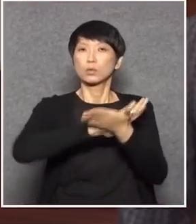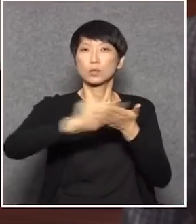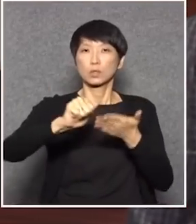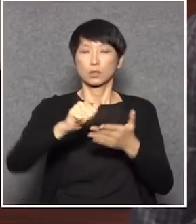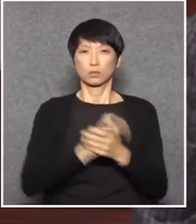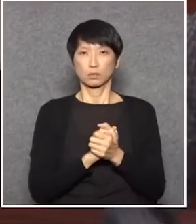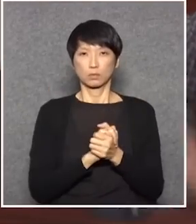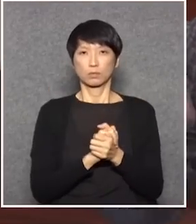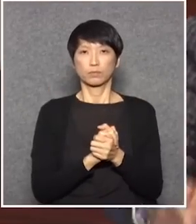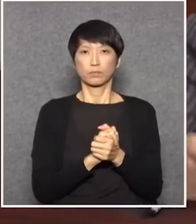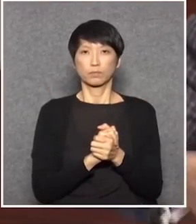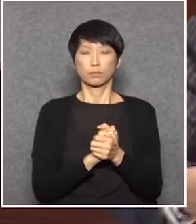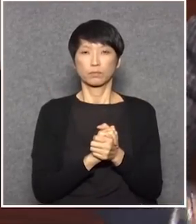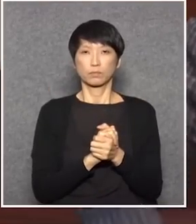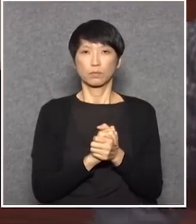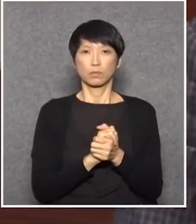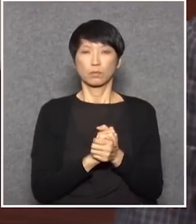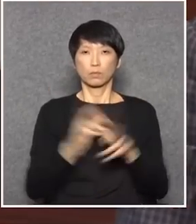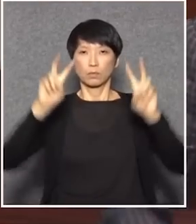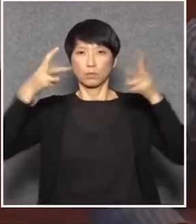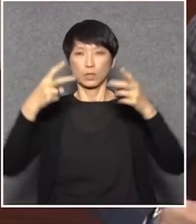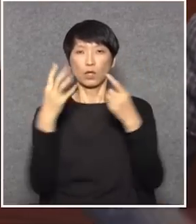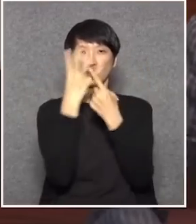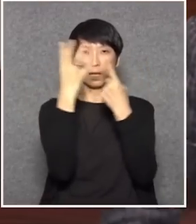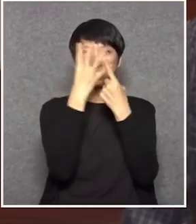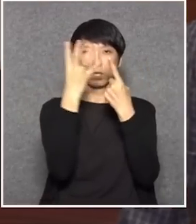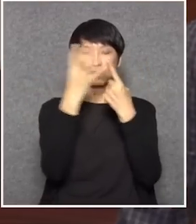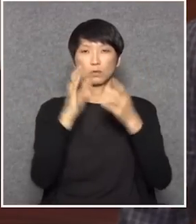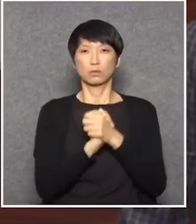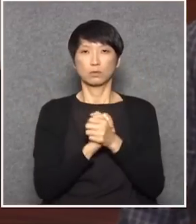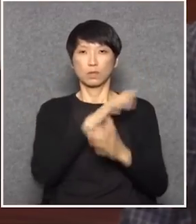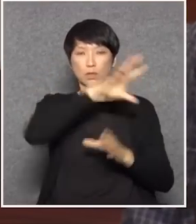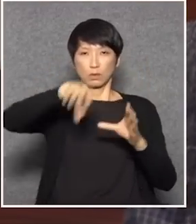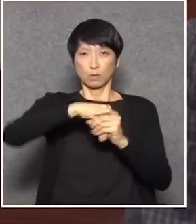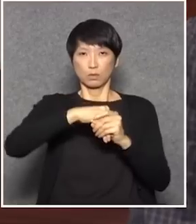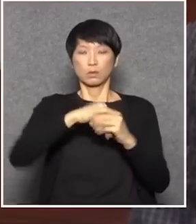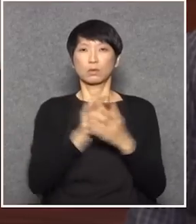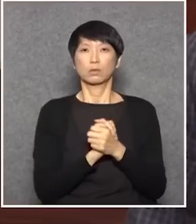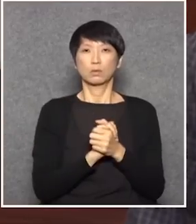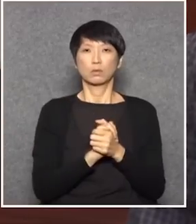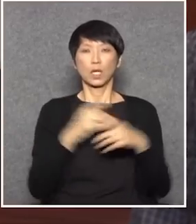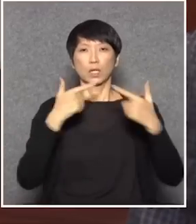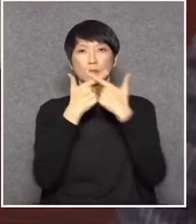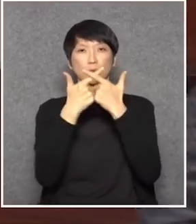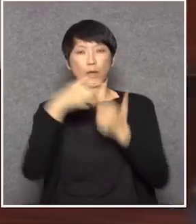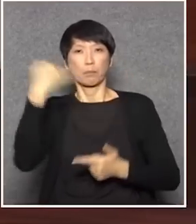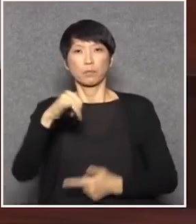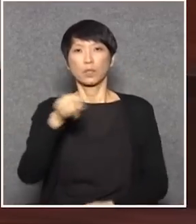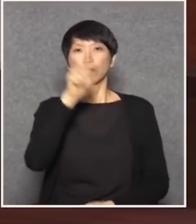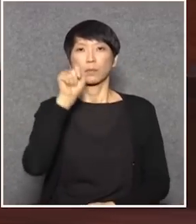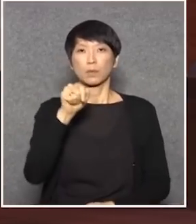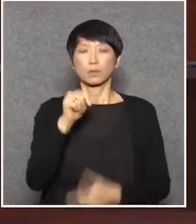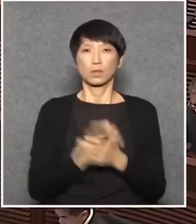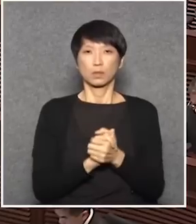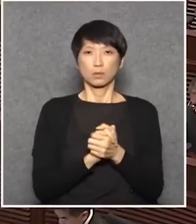長很這個總目十四立日附表為何不可討論為何不能